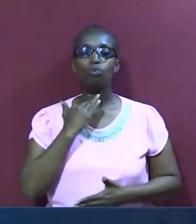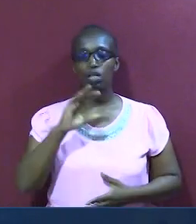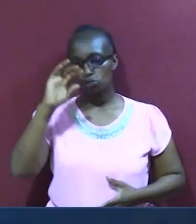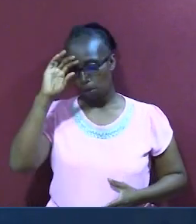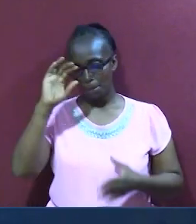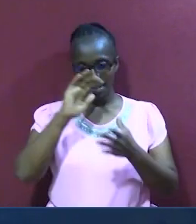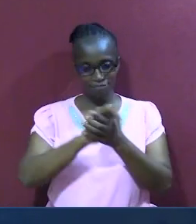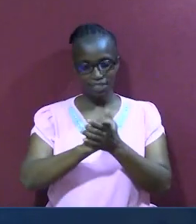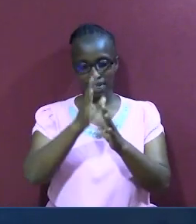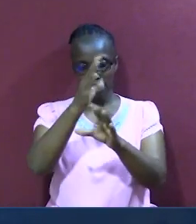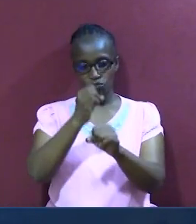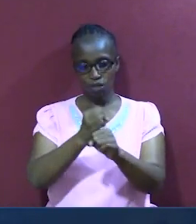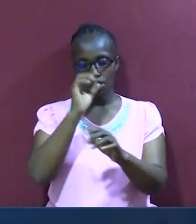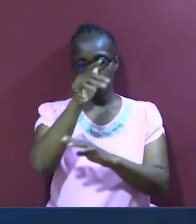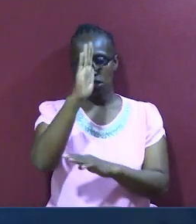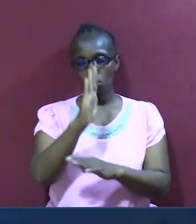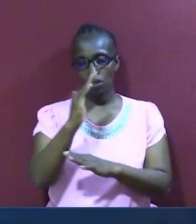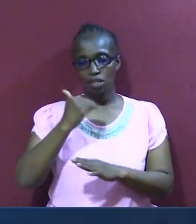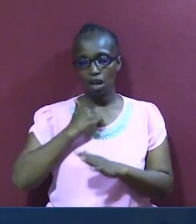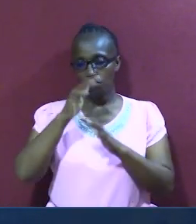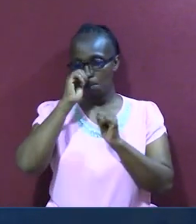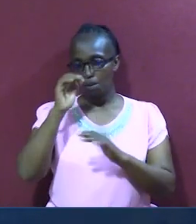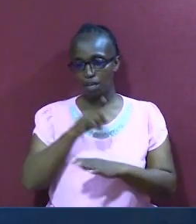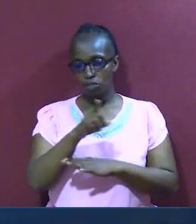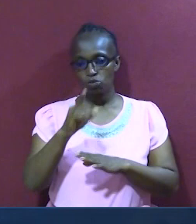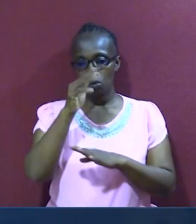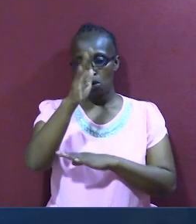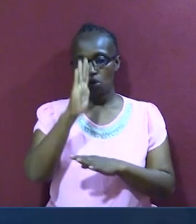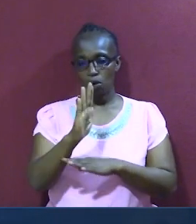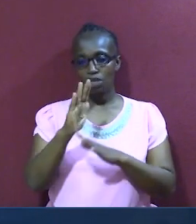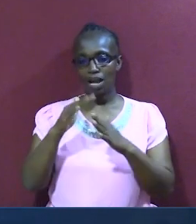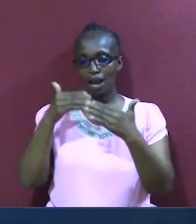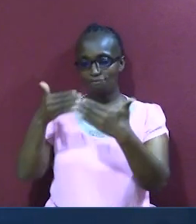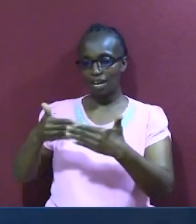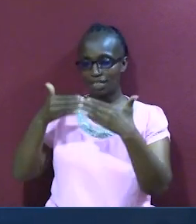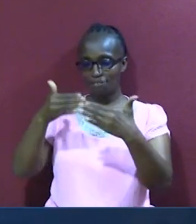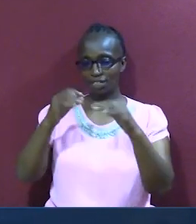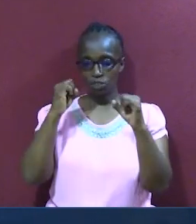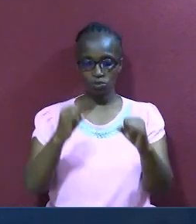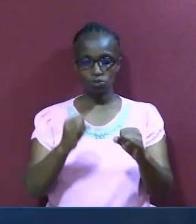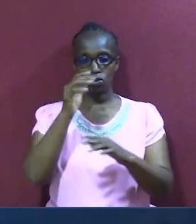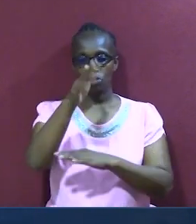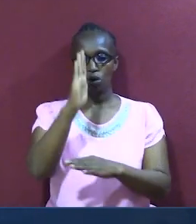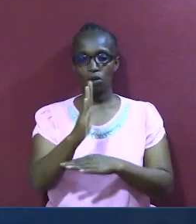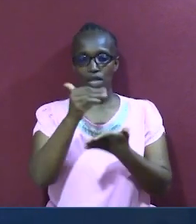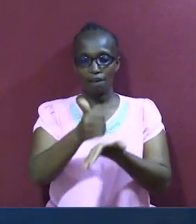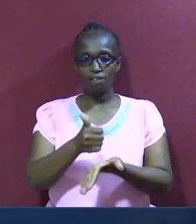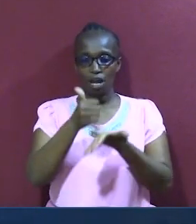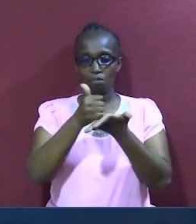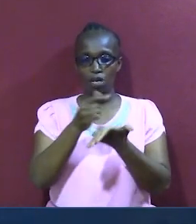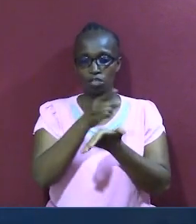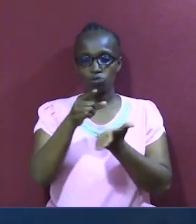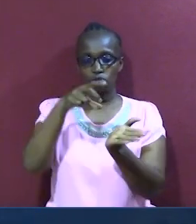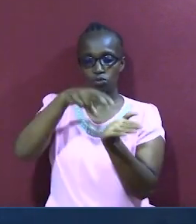mungu amekubariki, amekutia ngufu, mungu amekuezesha kuinuka, na hata